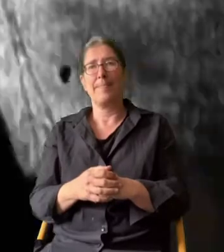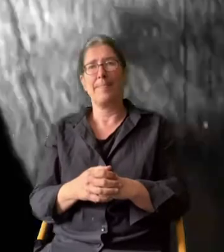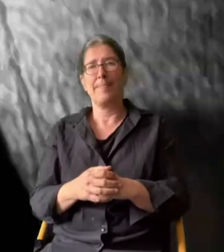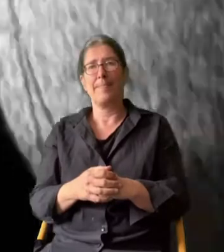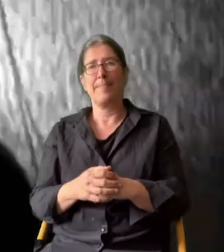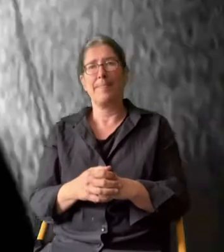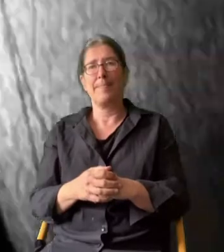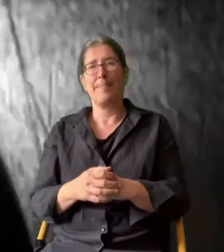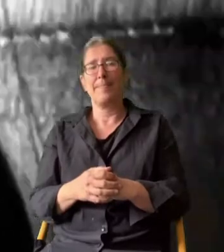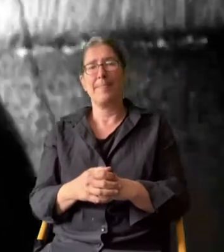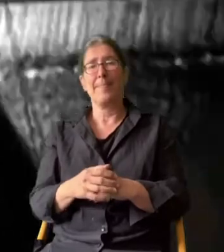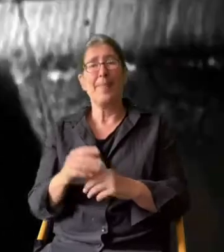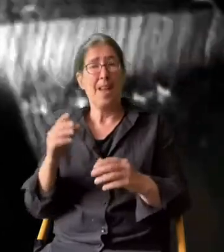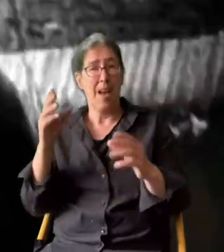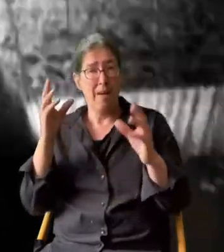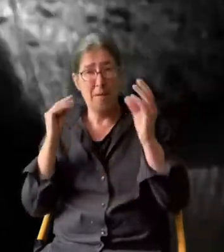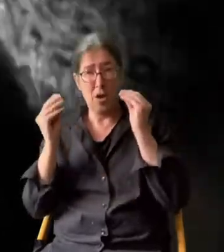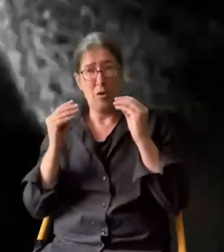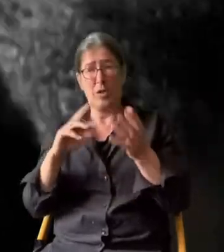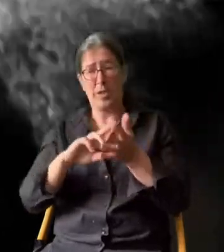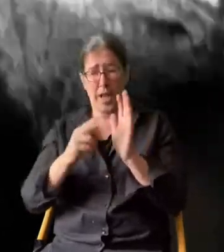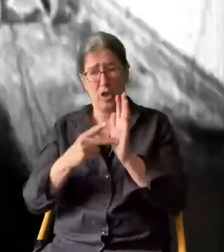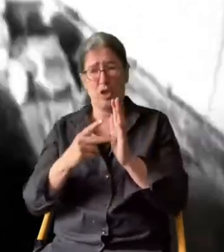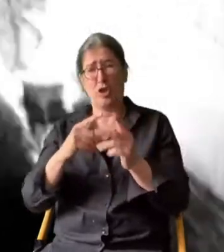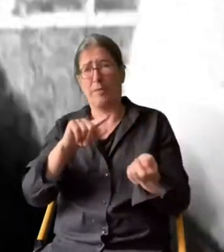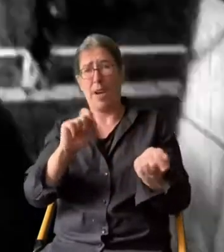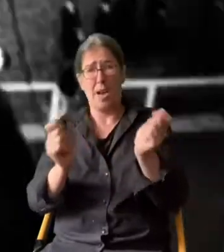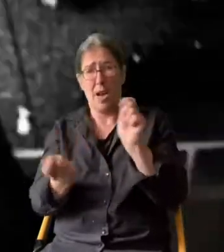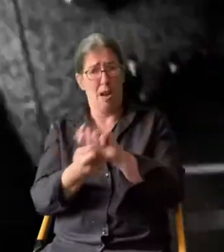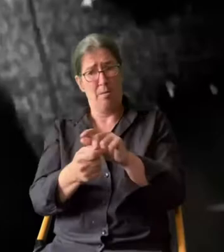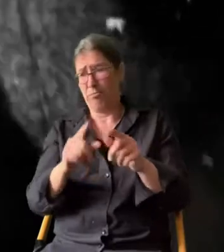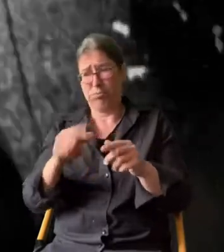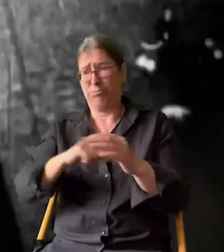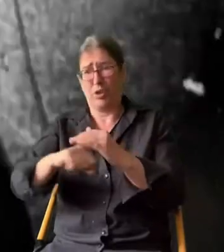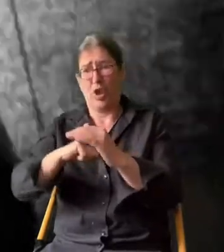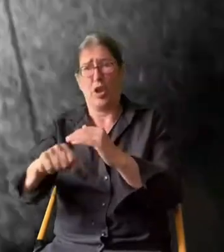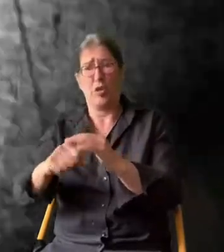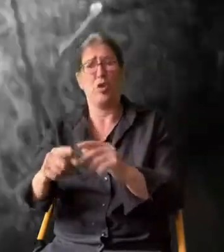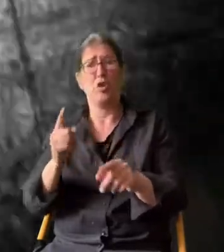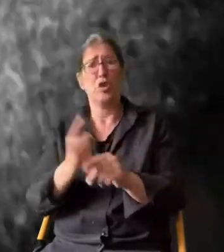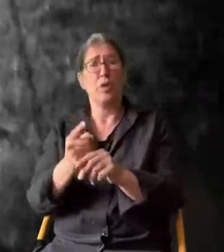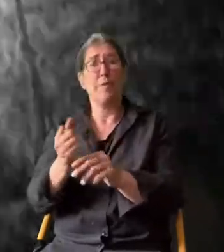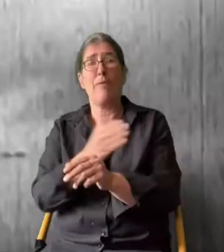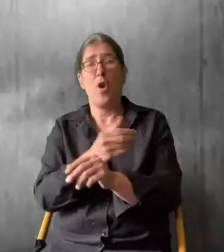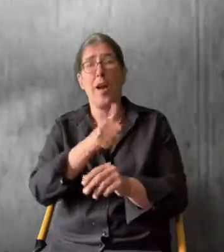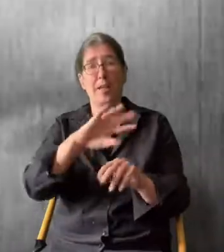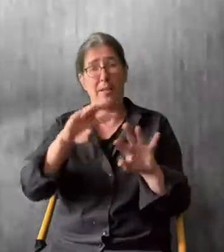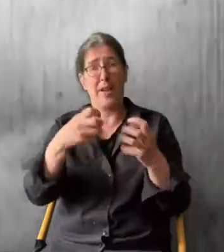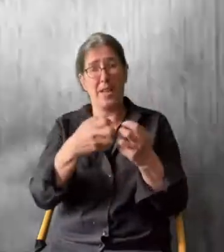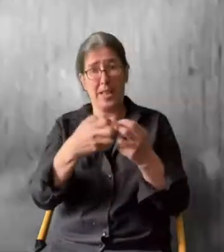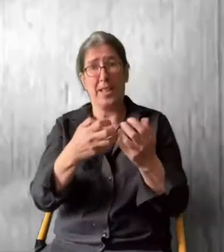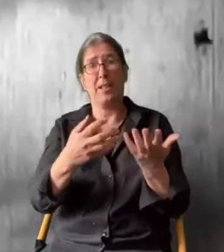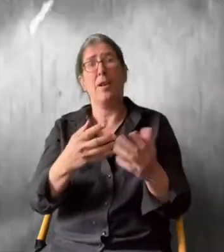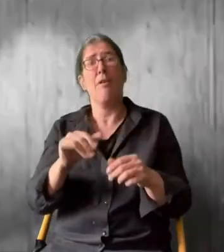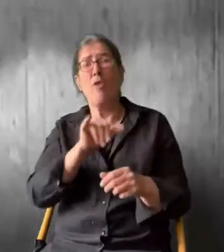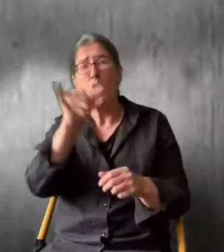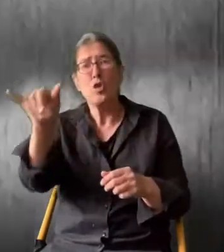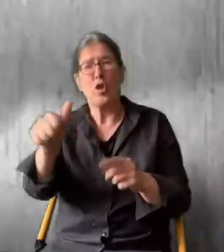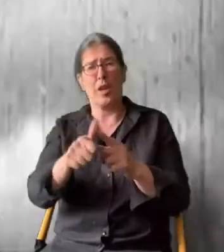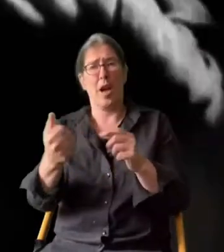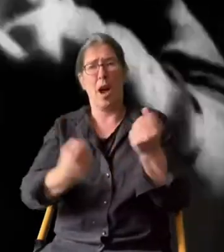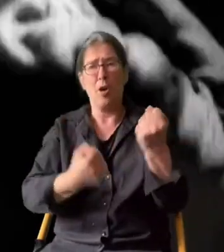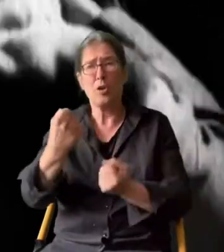Die Erfahrung des technologischen Wandels, einer irrsinnigen Beschleunigung, was vor dem Ersten Weltkrieg schon auftritt, sind